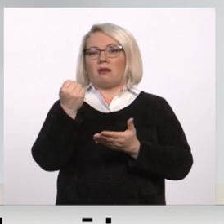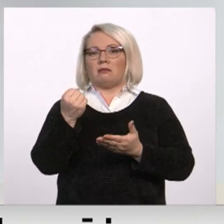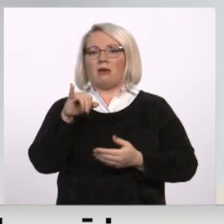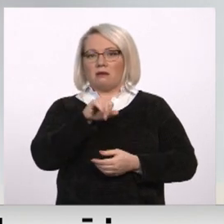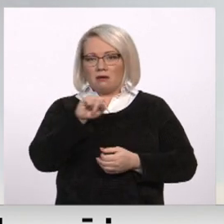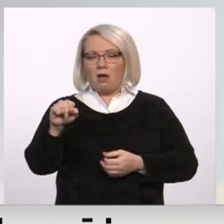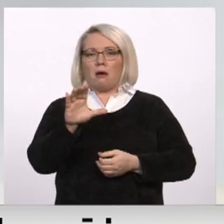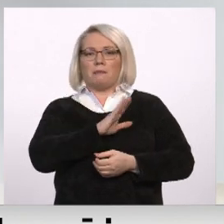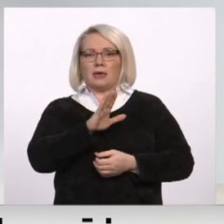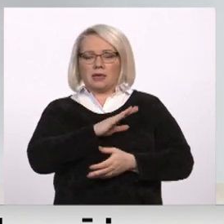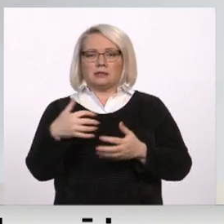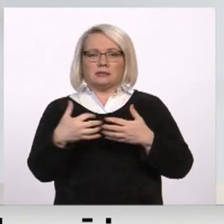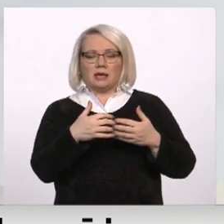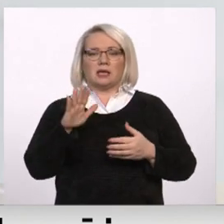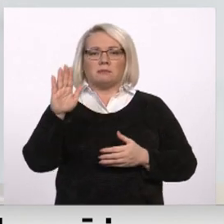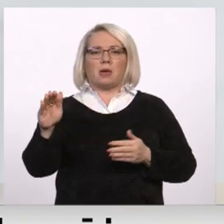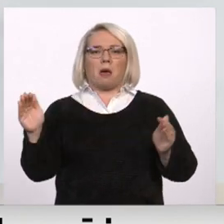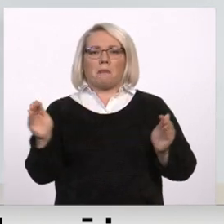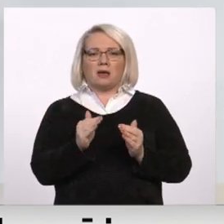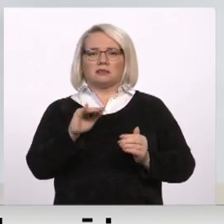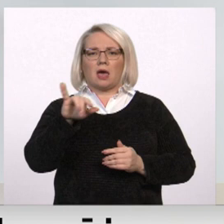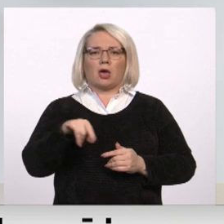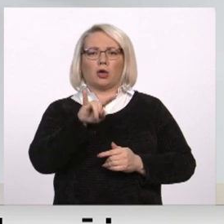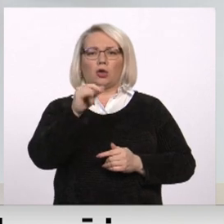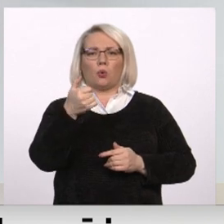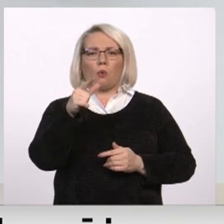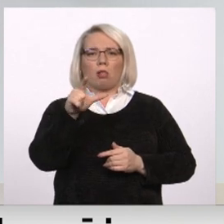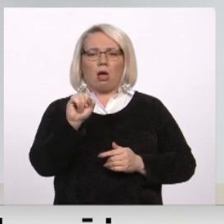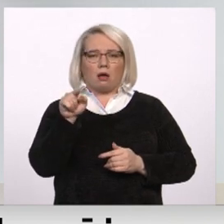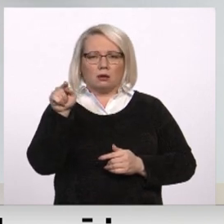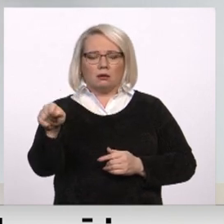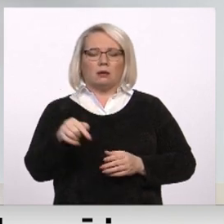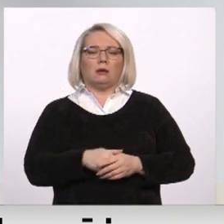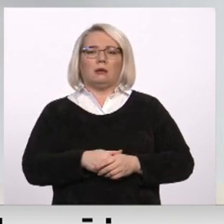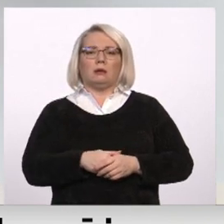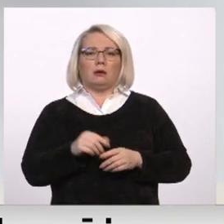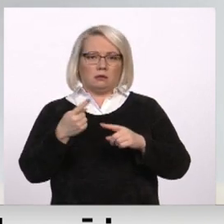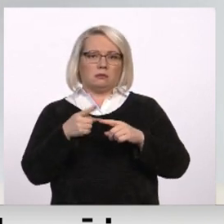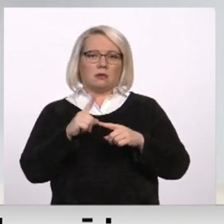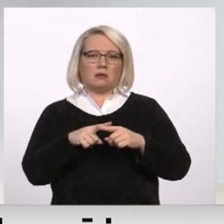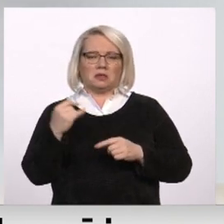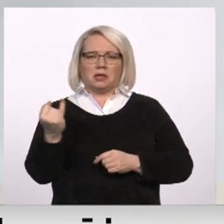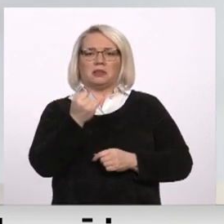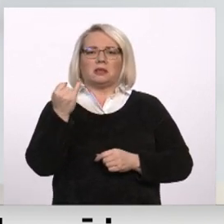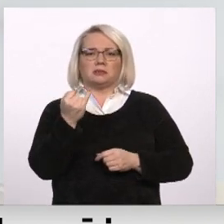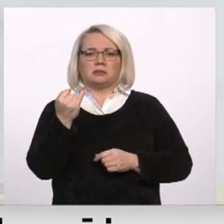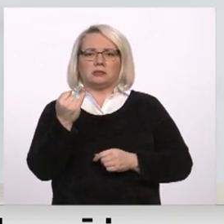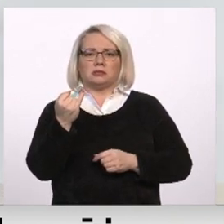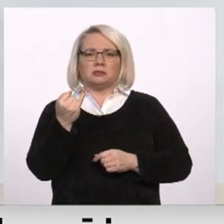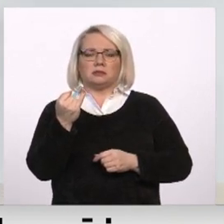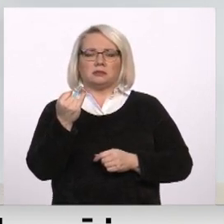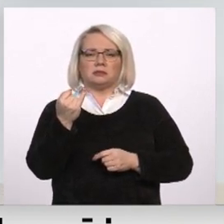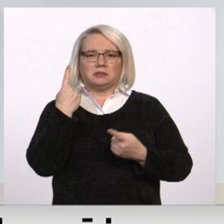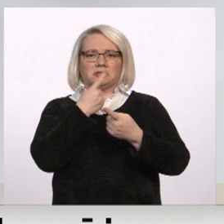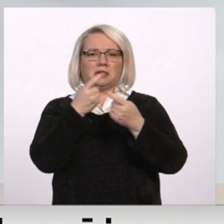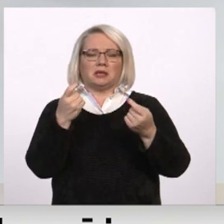jā, viņš ir bijis kaujās pie mazās jūglas, sastējā Tukuma pulkā. Nu, tāds interesants, interesants zins, jā, un